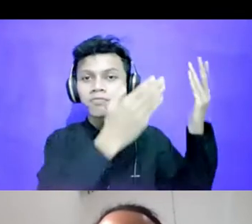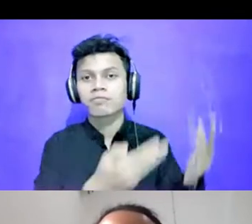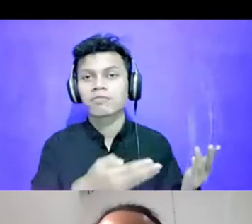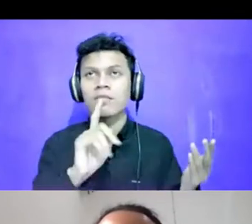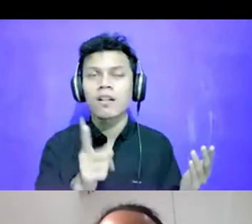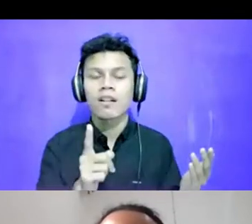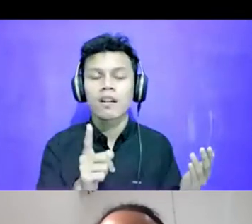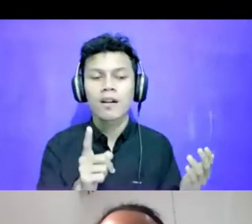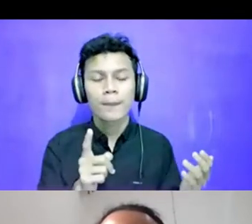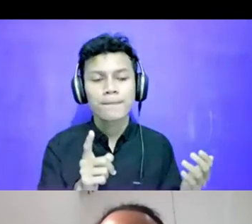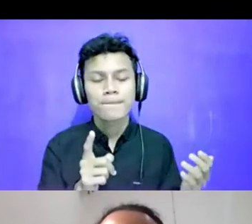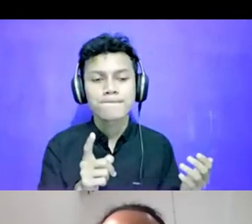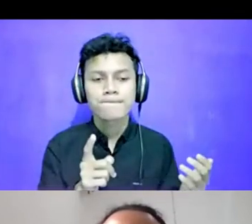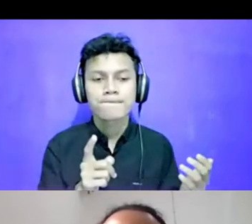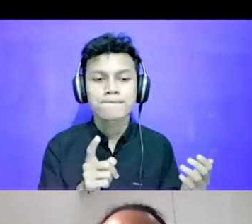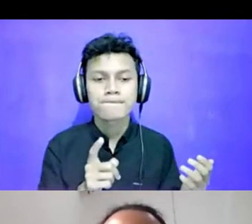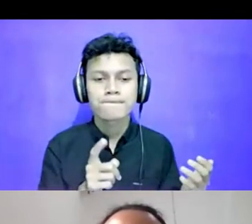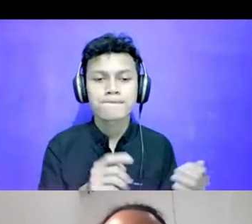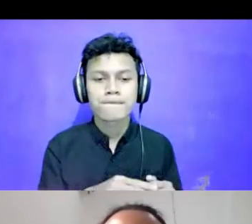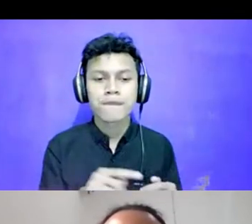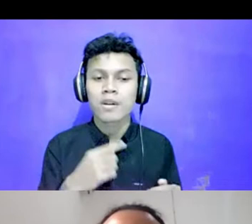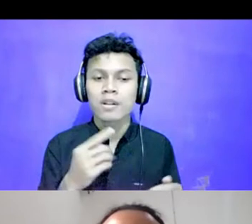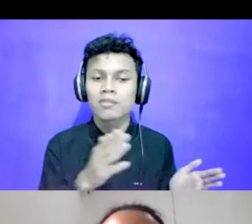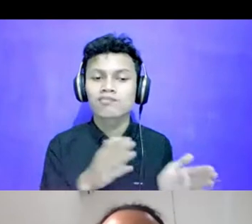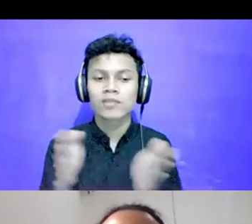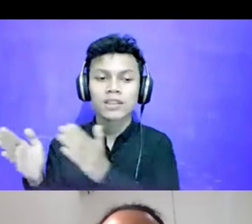kita next deh yang selanjutnya.